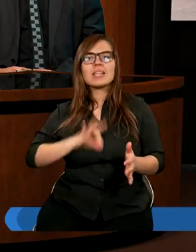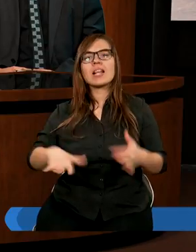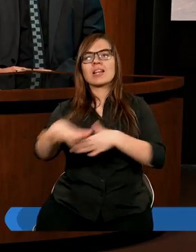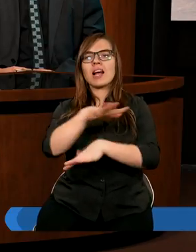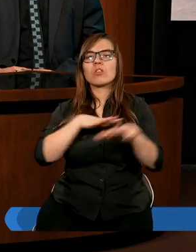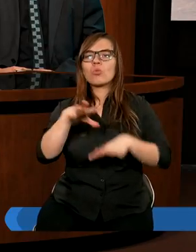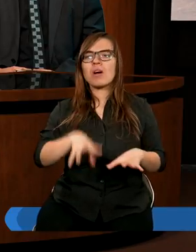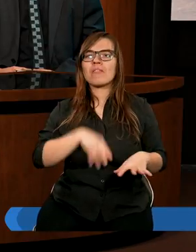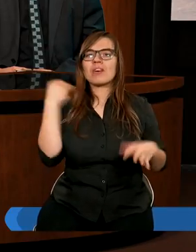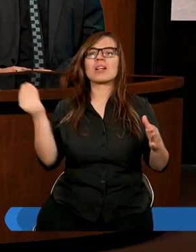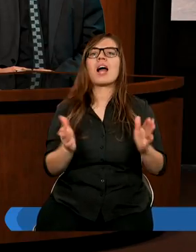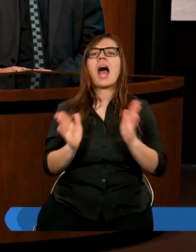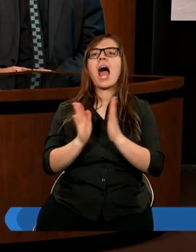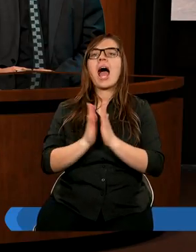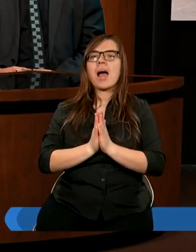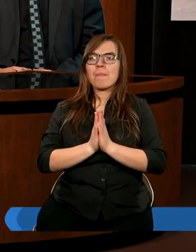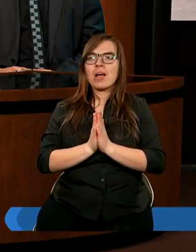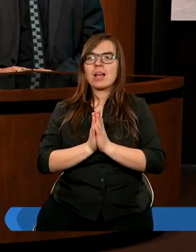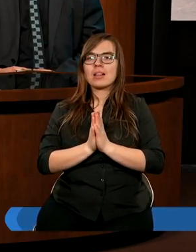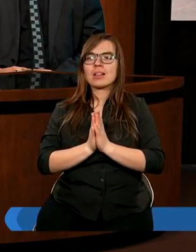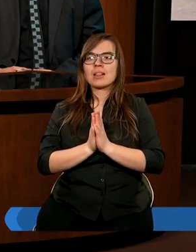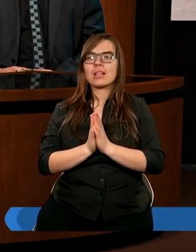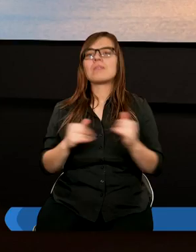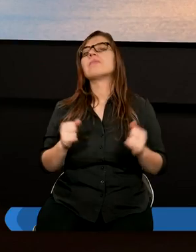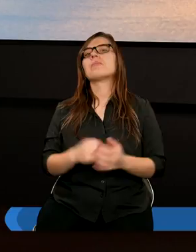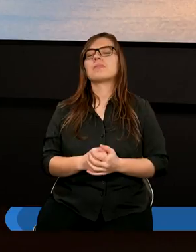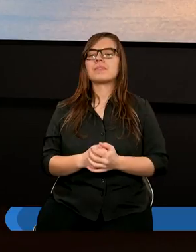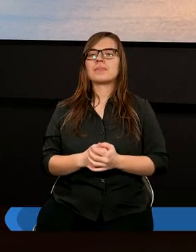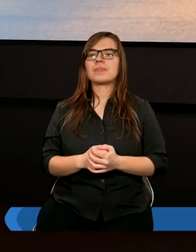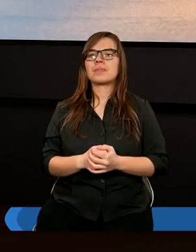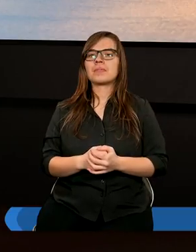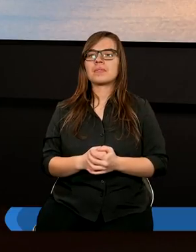i Ducha Świętego. Amen. Amen. Amen.